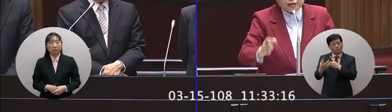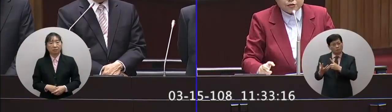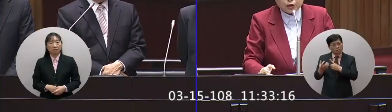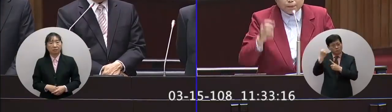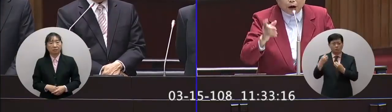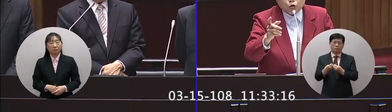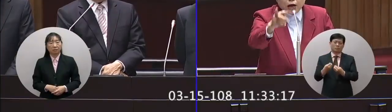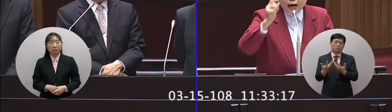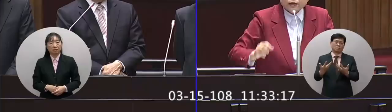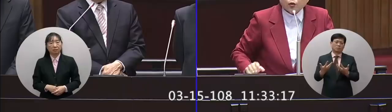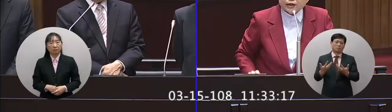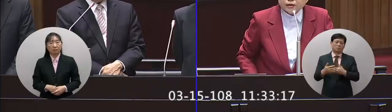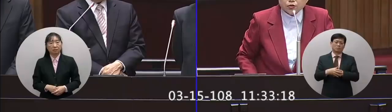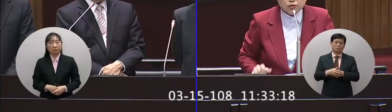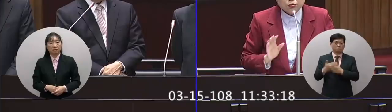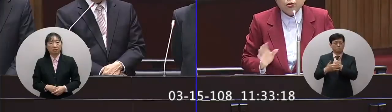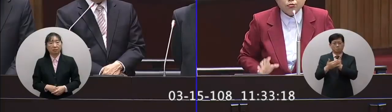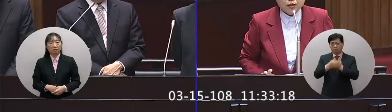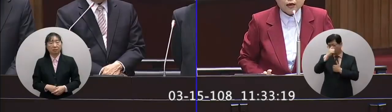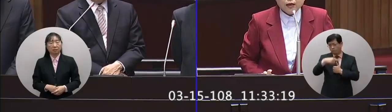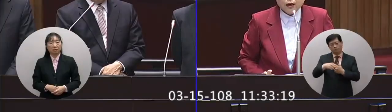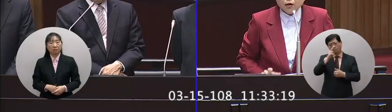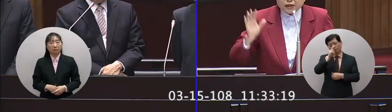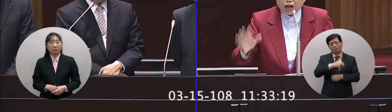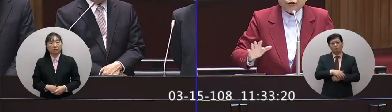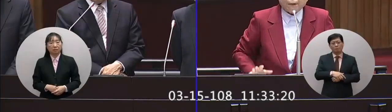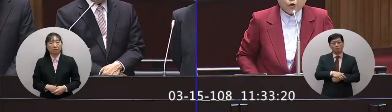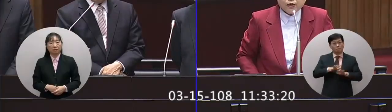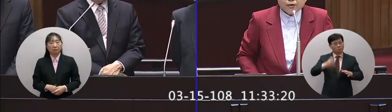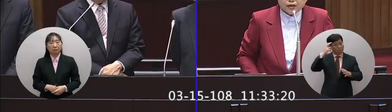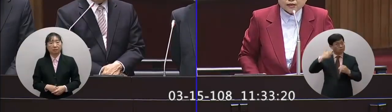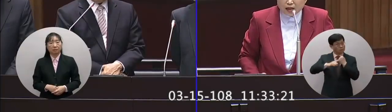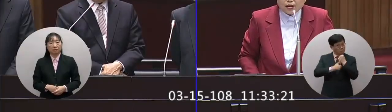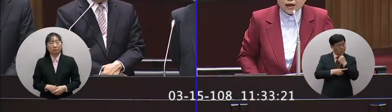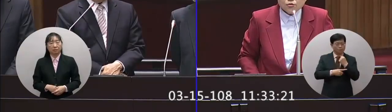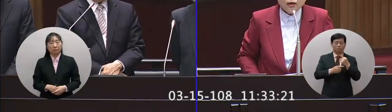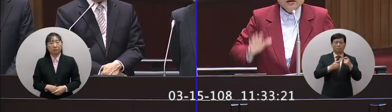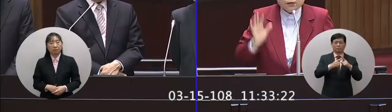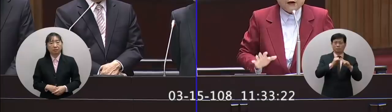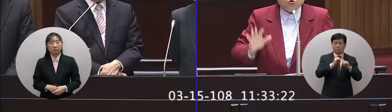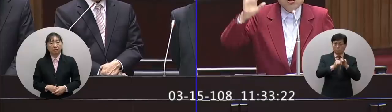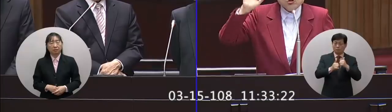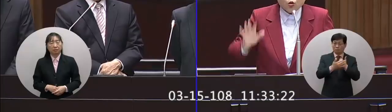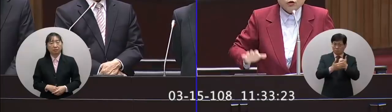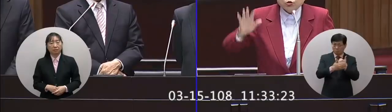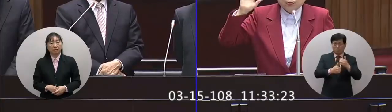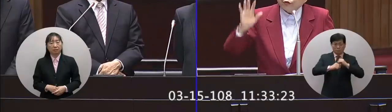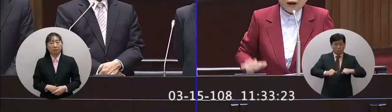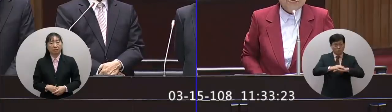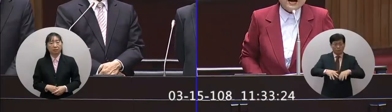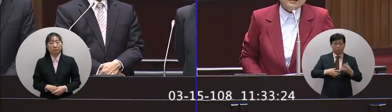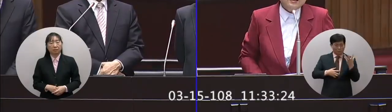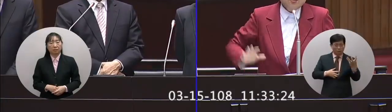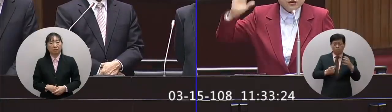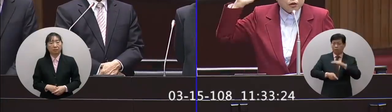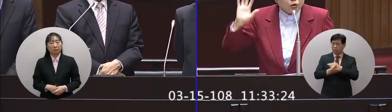加害者的人權保護壞人的人權錯誤了我們憲法保護人民的生命安全是保護多數